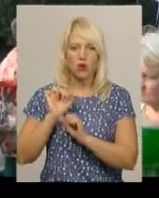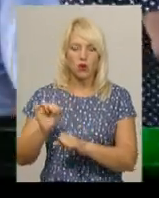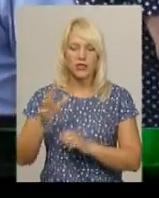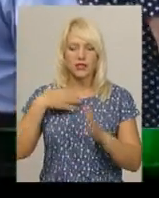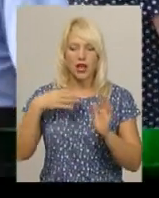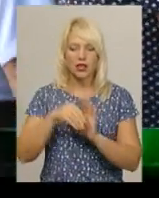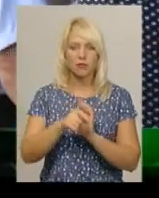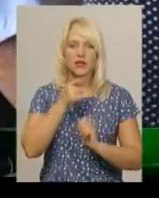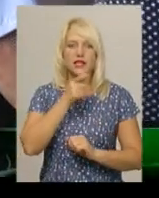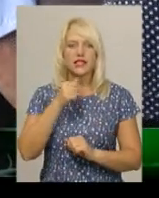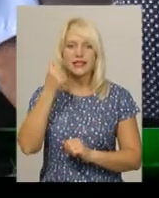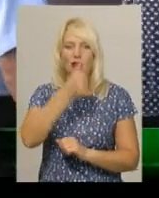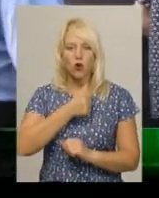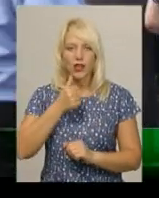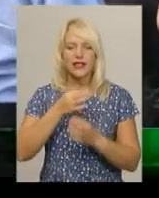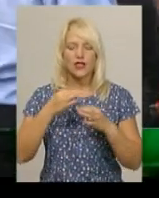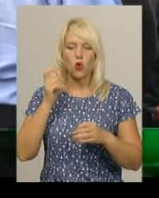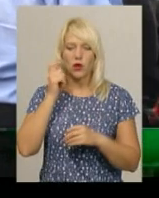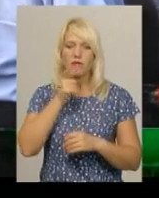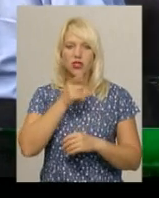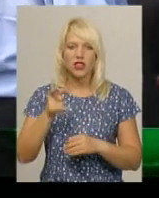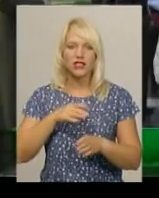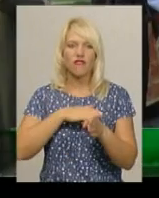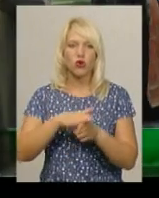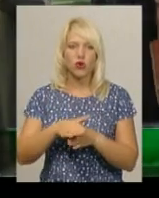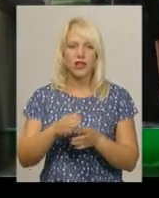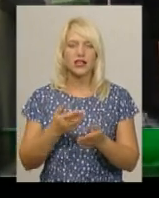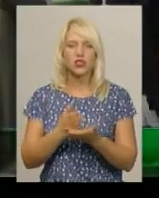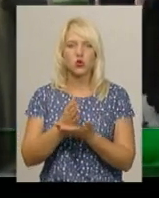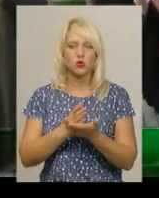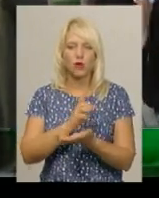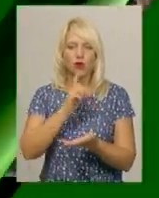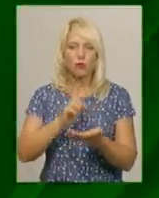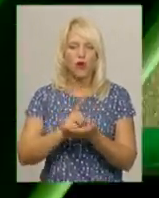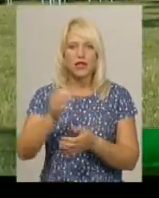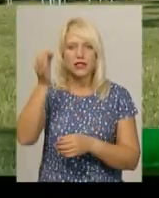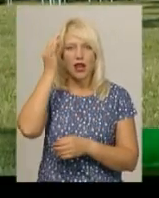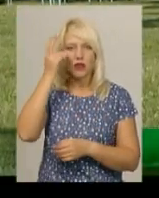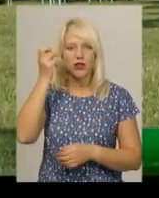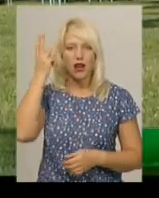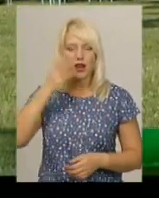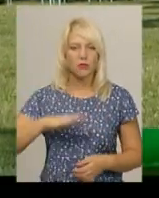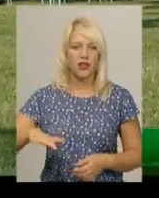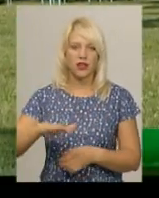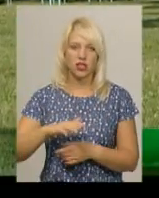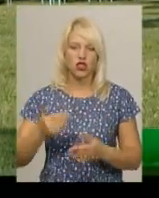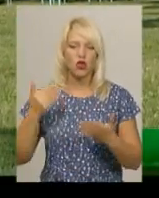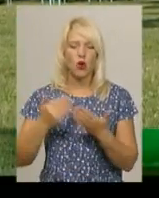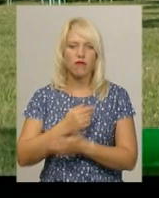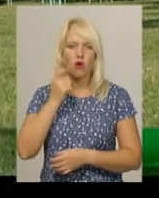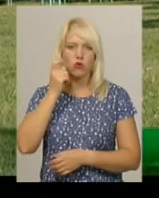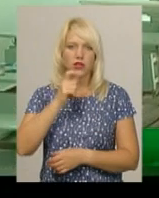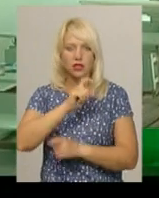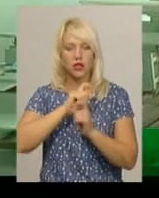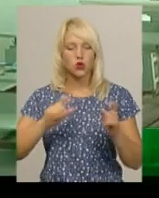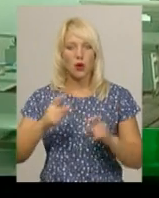роки незалежності України під час виконання службових обов'язків, сьогодні згадували на Хмельниччині. Нова українська школа з 1 вересня